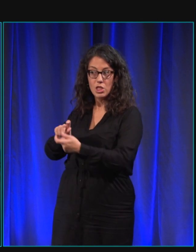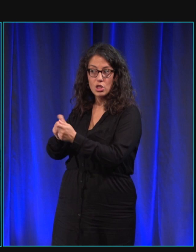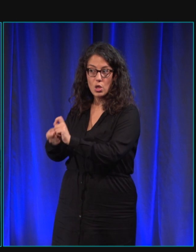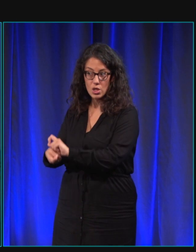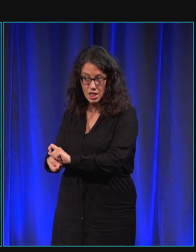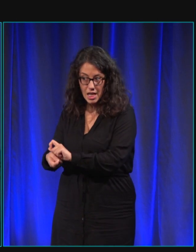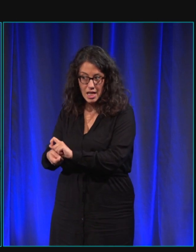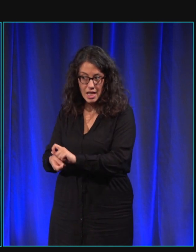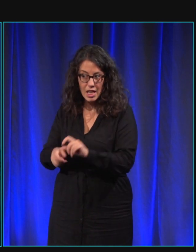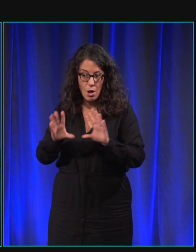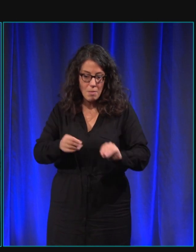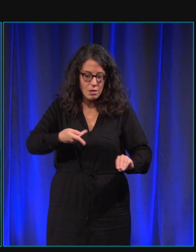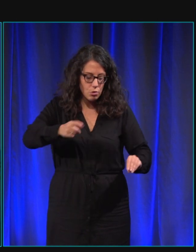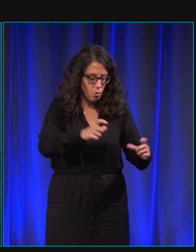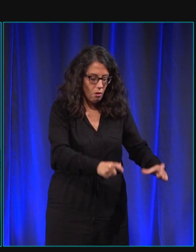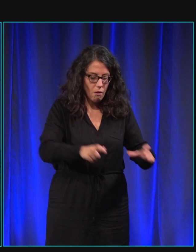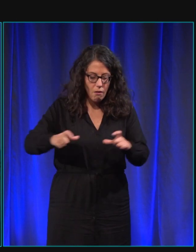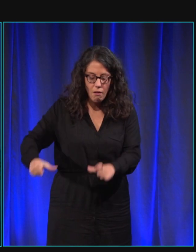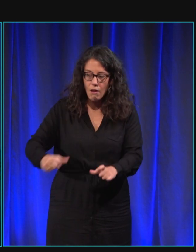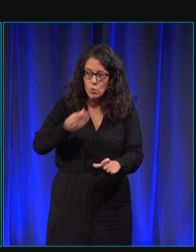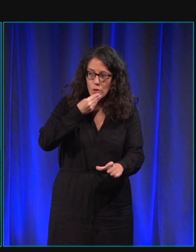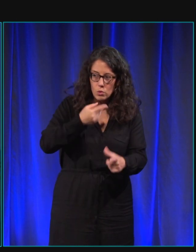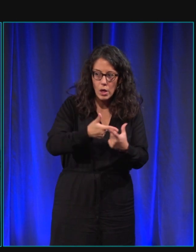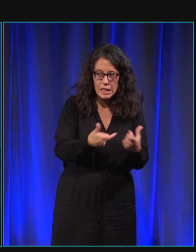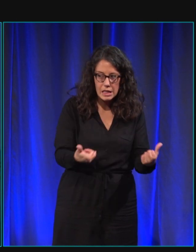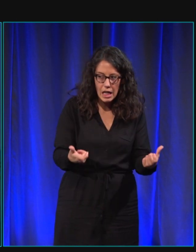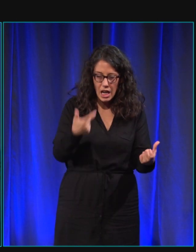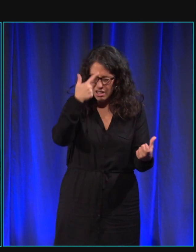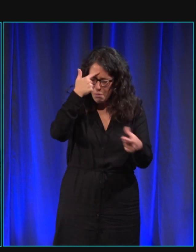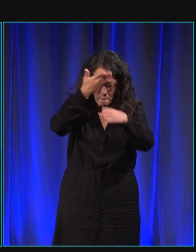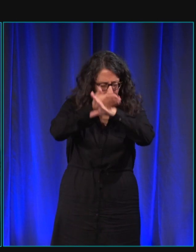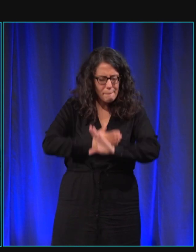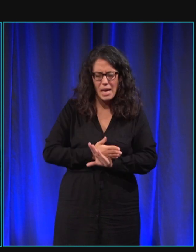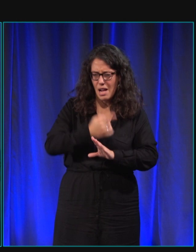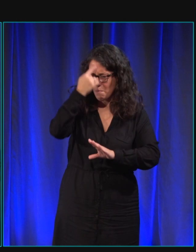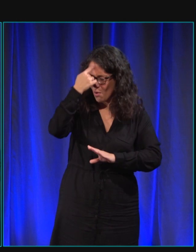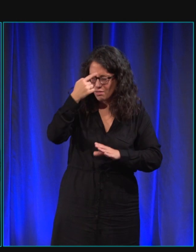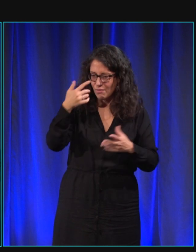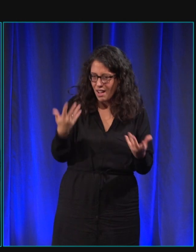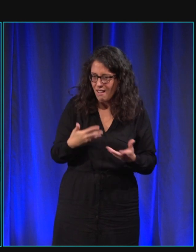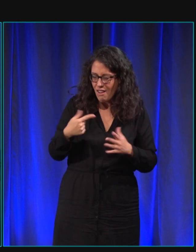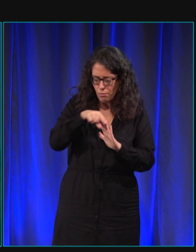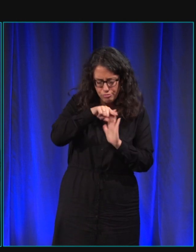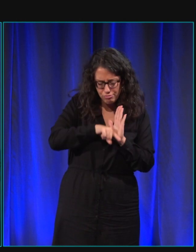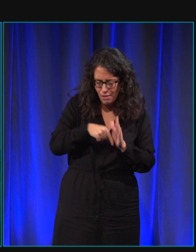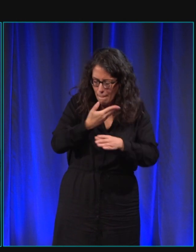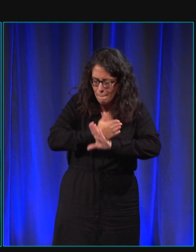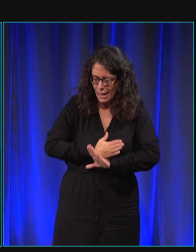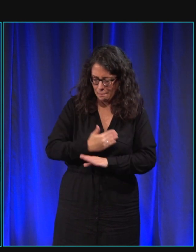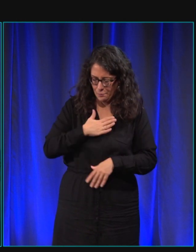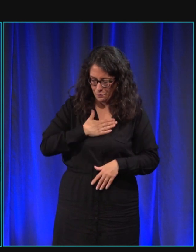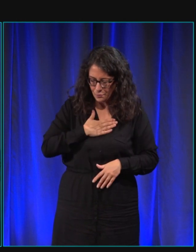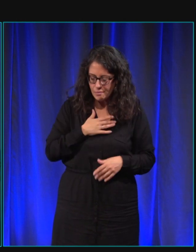leur laisser la place pour mettre les gamelles pour mettre enfin voilà donc j'ai tout pensé déjà donc moi j'étais prête voilà après